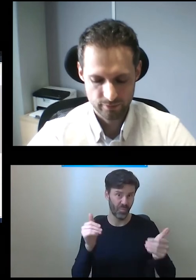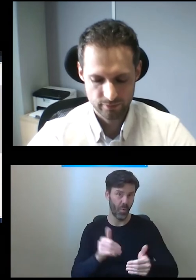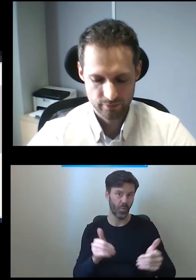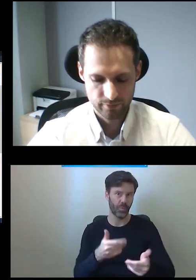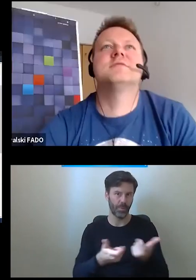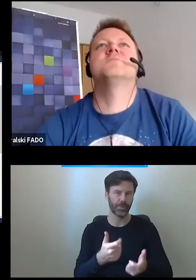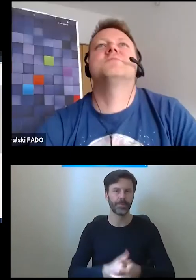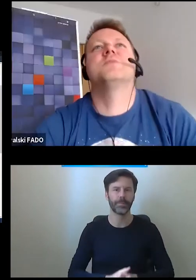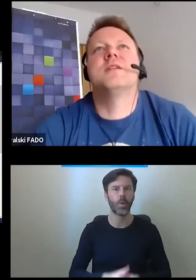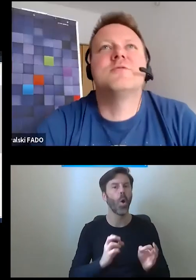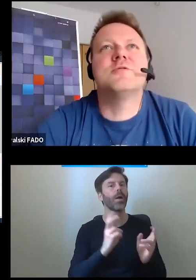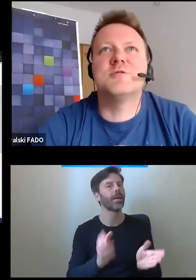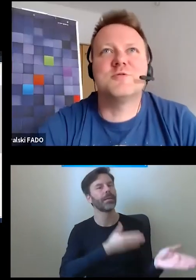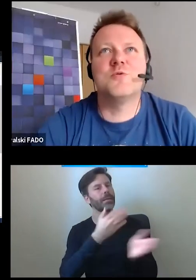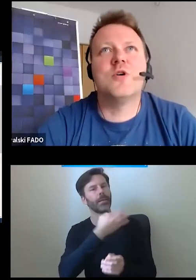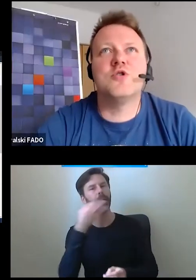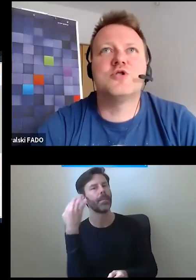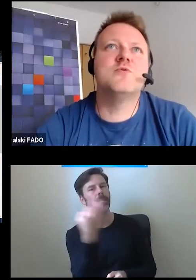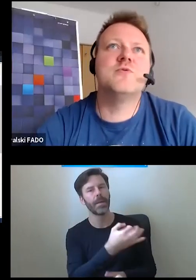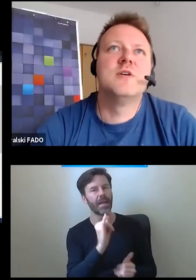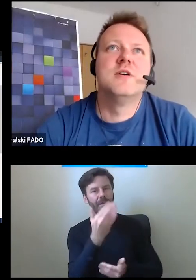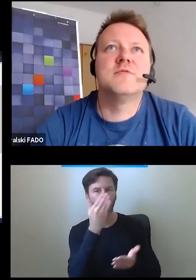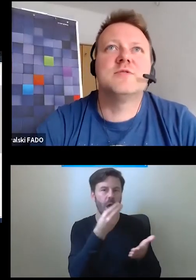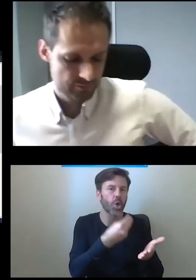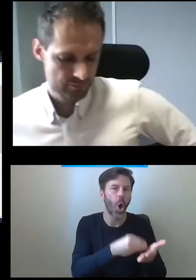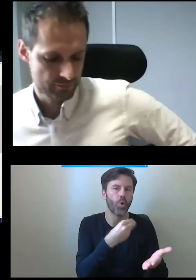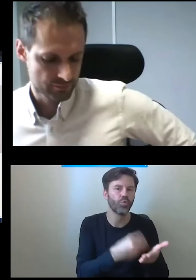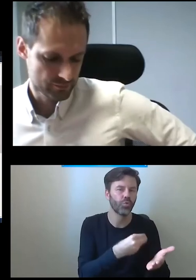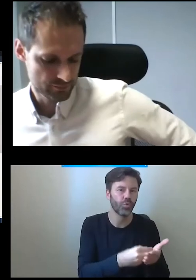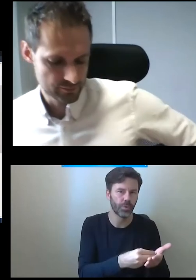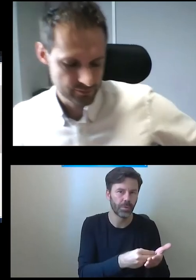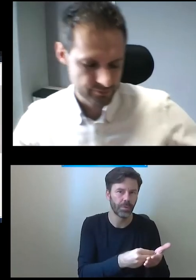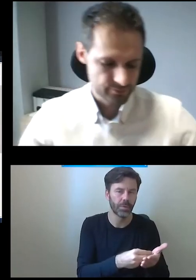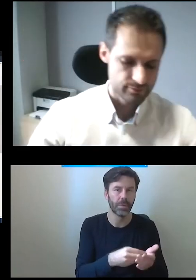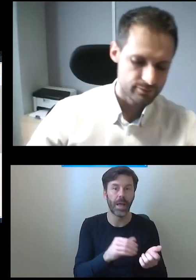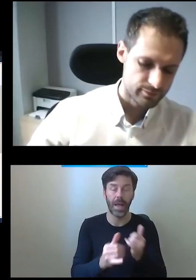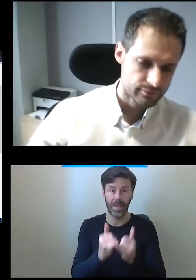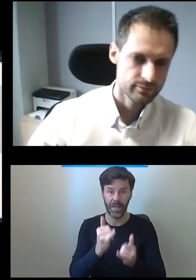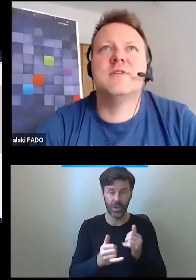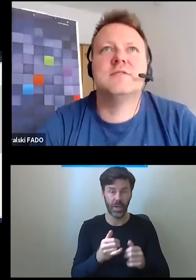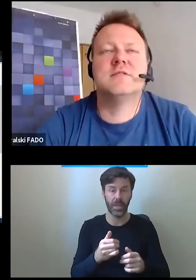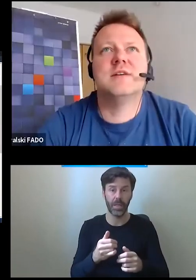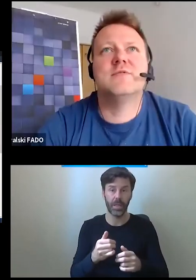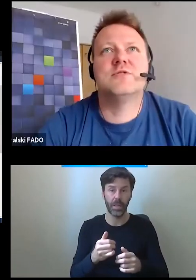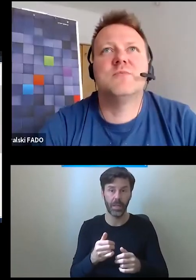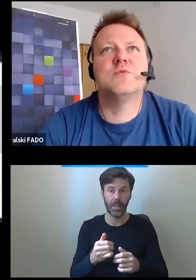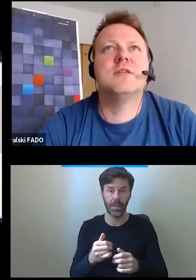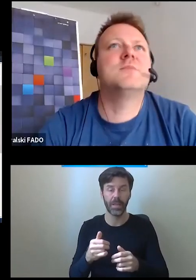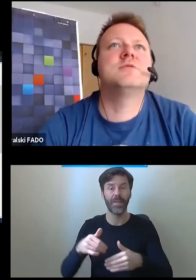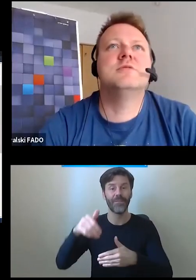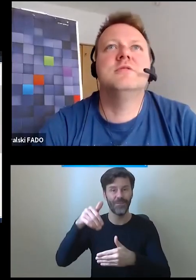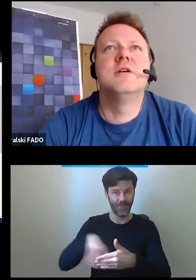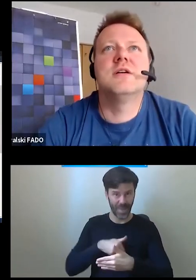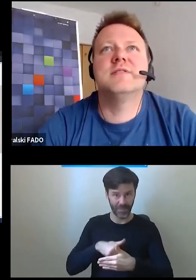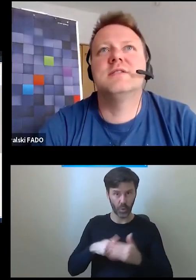Ok, następne pytanie dotyczy stosunku kosztów, stosunku do urządzeń wewnątrz budynków, do takich montowanych na zewnątrz. Mam tutaj